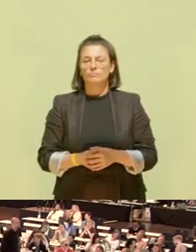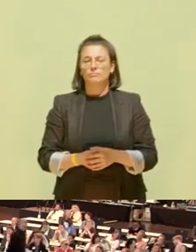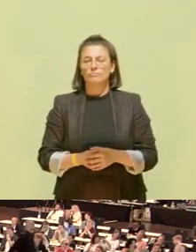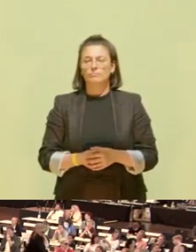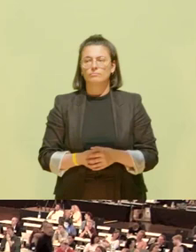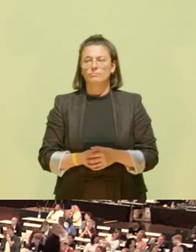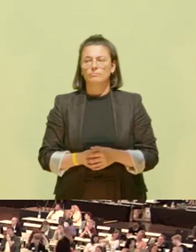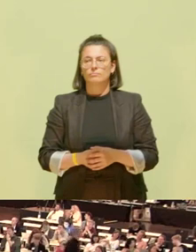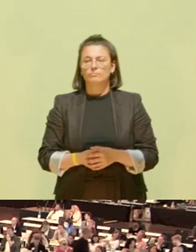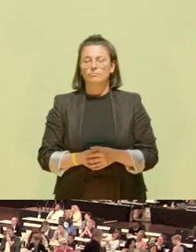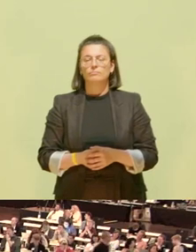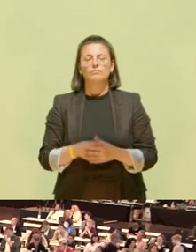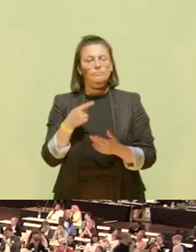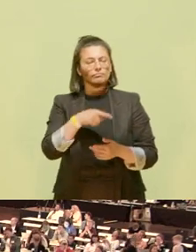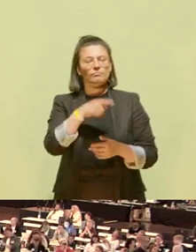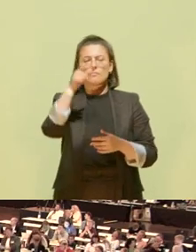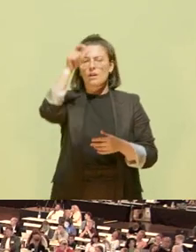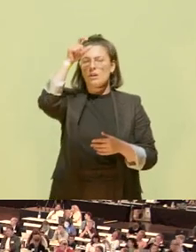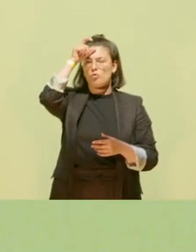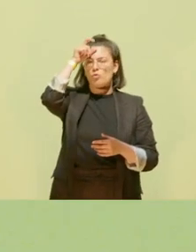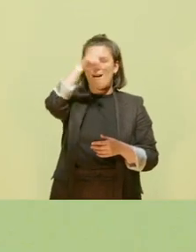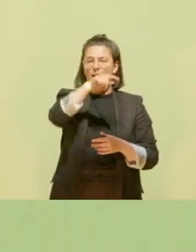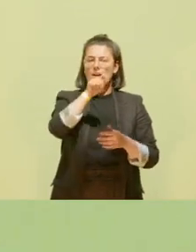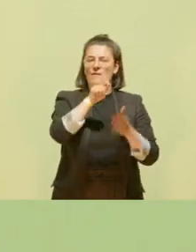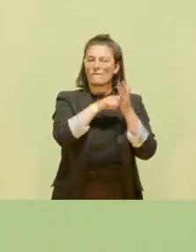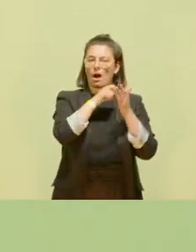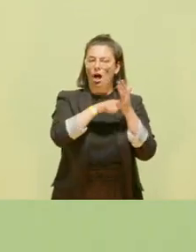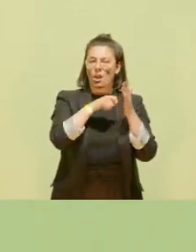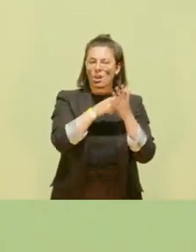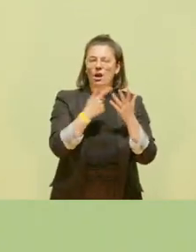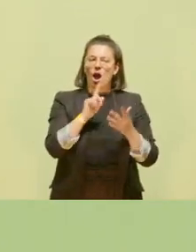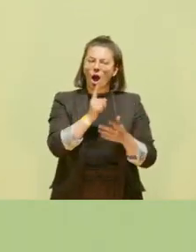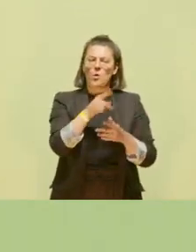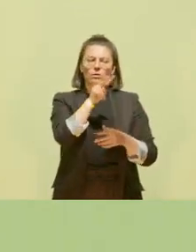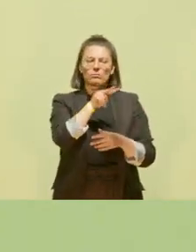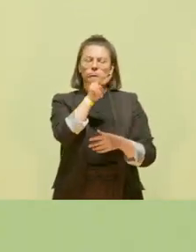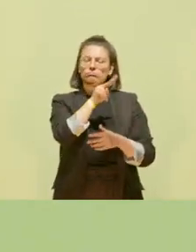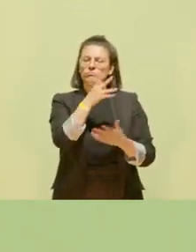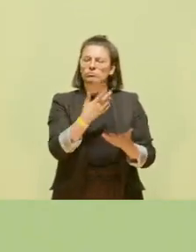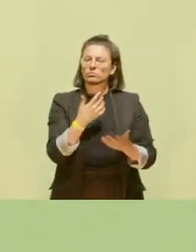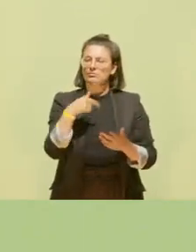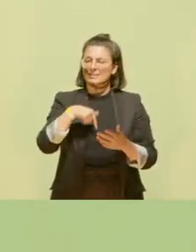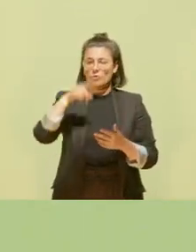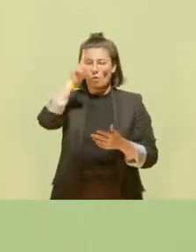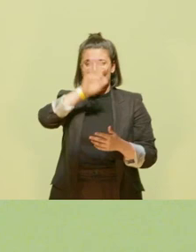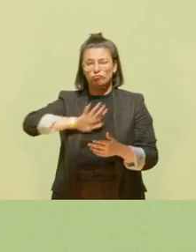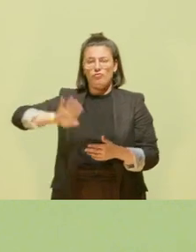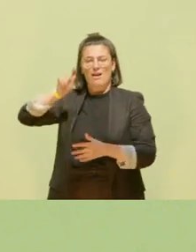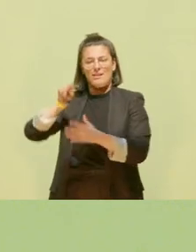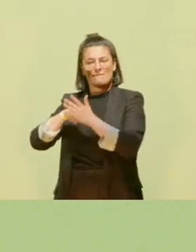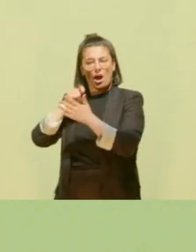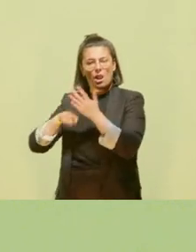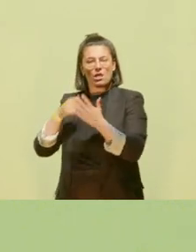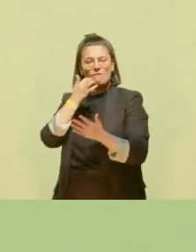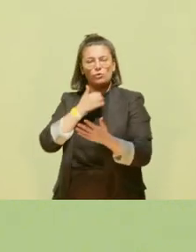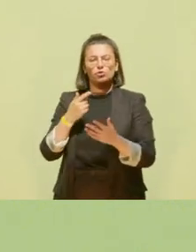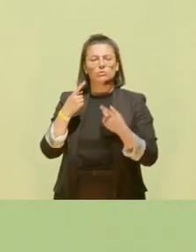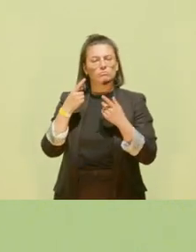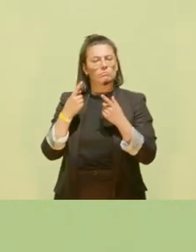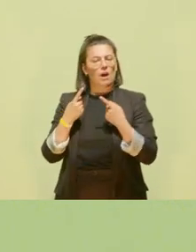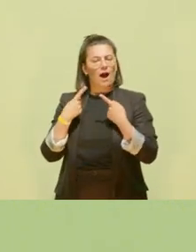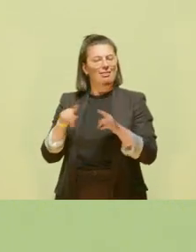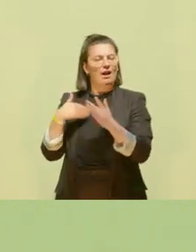Ich nehme diese Wahl auch als Ansporn, den WählerInnen von Erdogan aus Deutschland ein Gegenangebot zu machen.